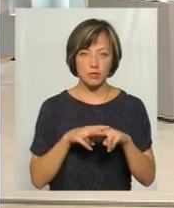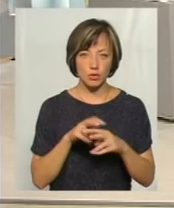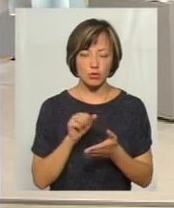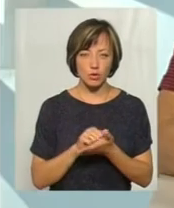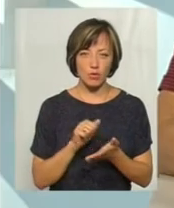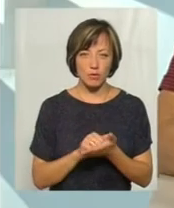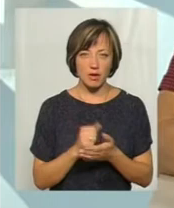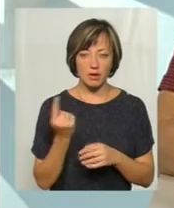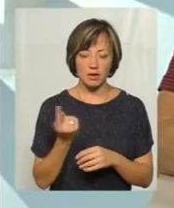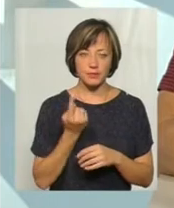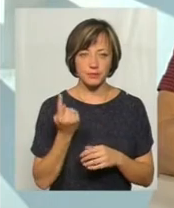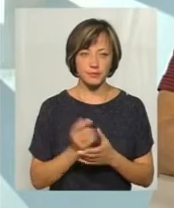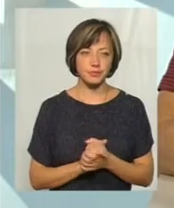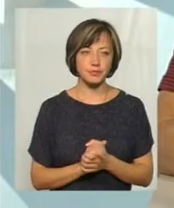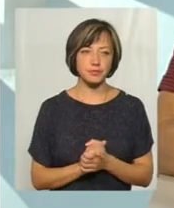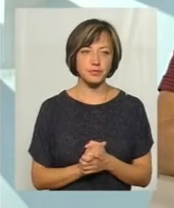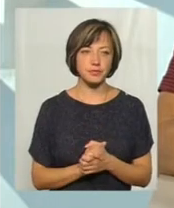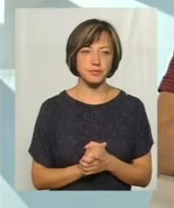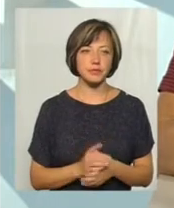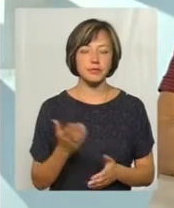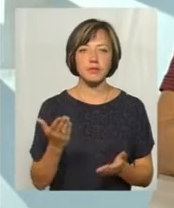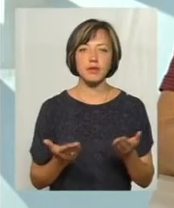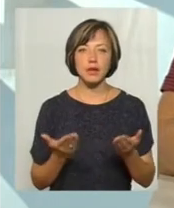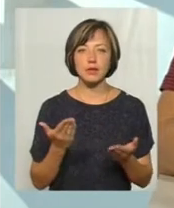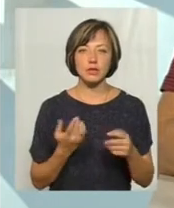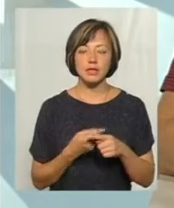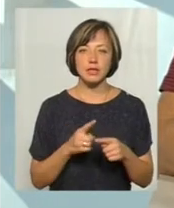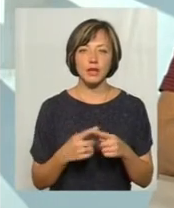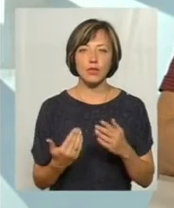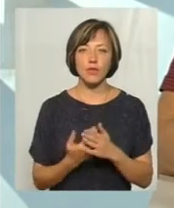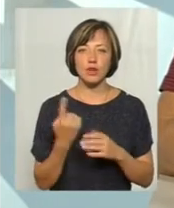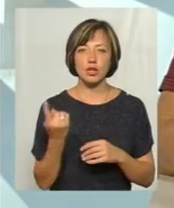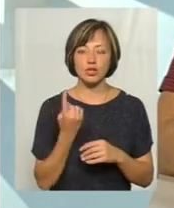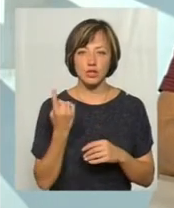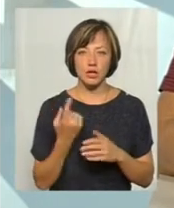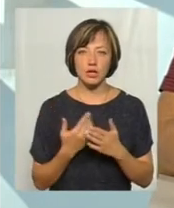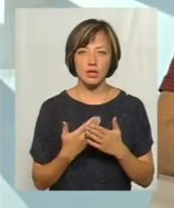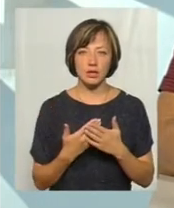лічильника. Якщо це нові лічильники, там,